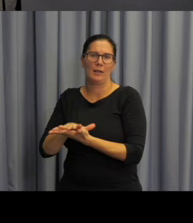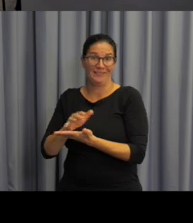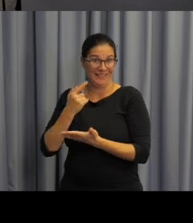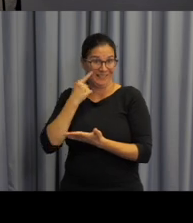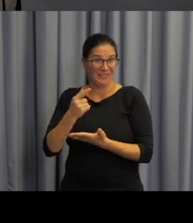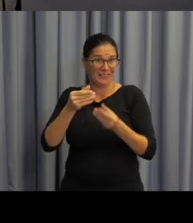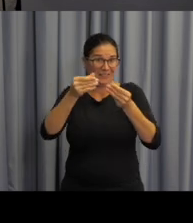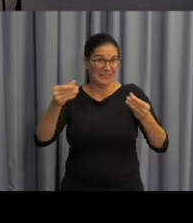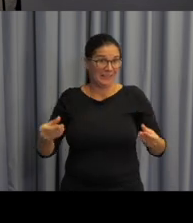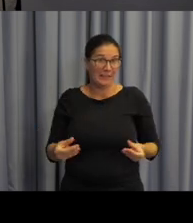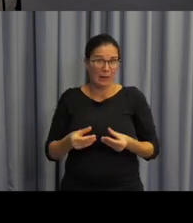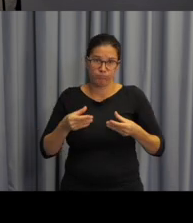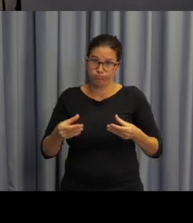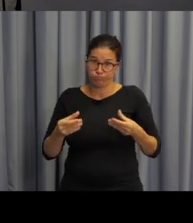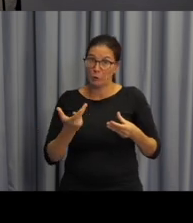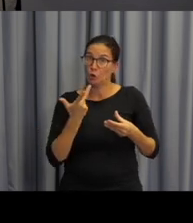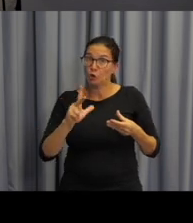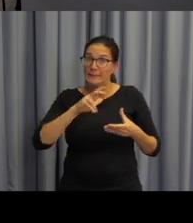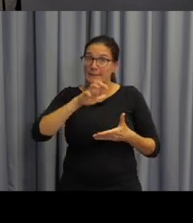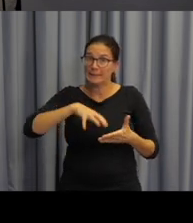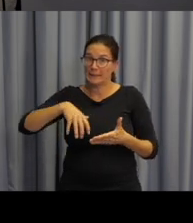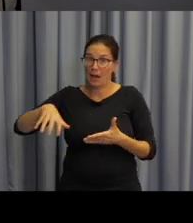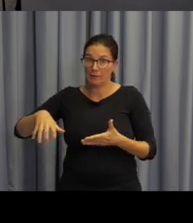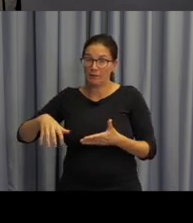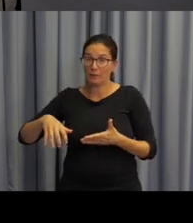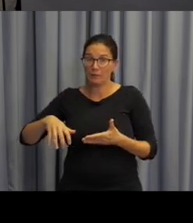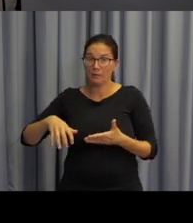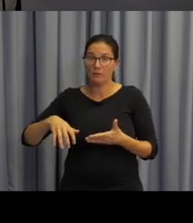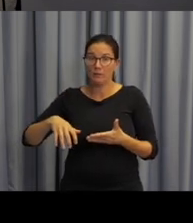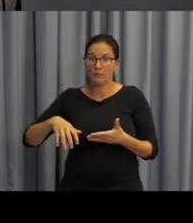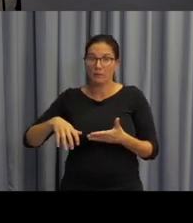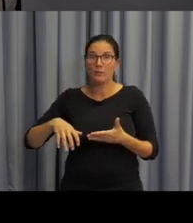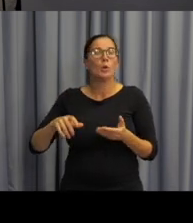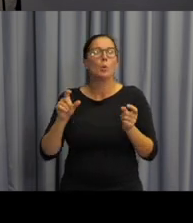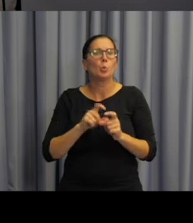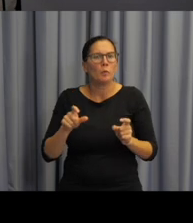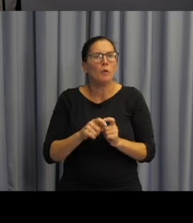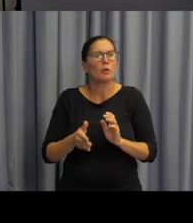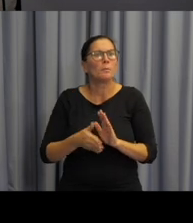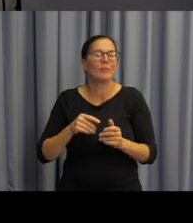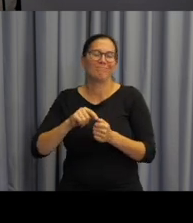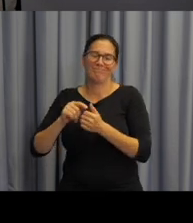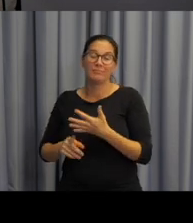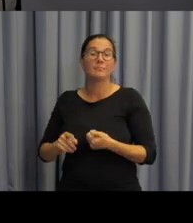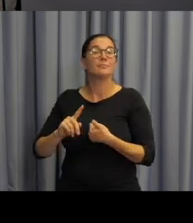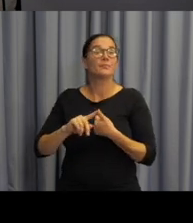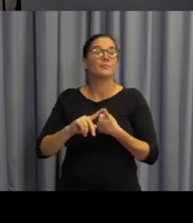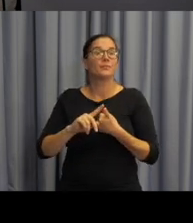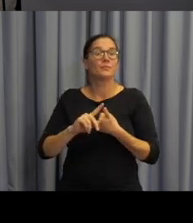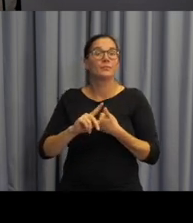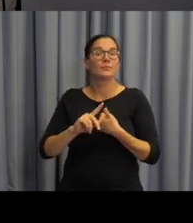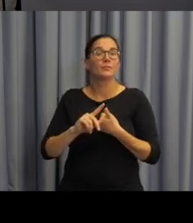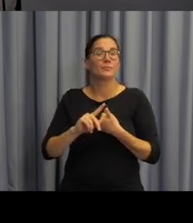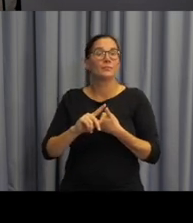Vidíte, že ta publikace má zhruba 300 stránek a to je z několika důvodů. Jedním z těch